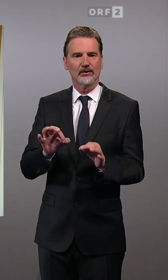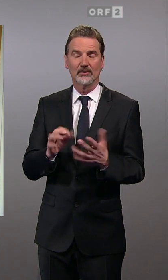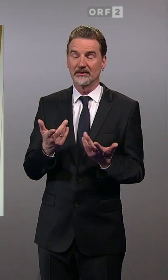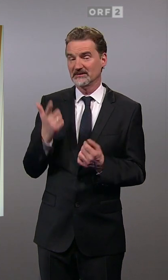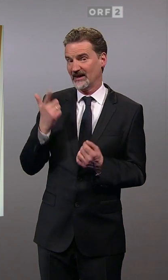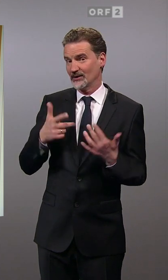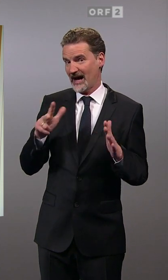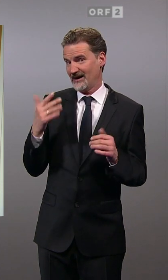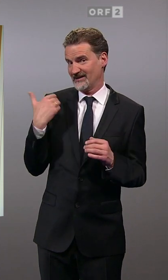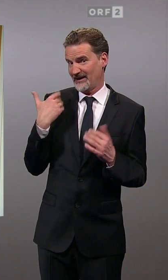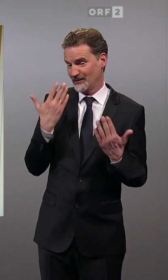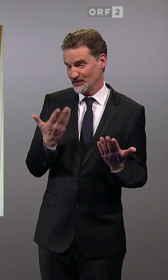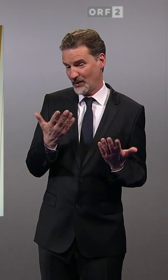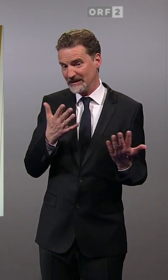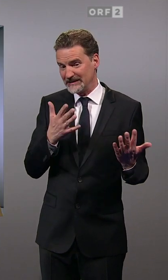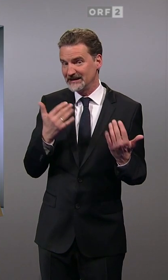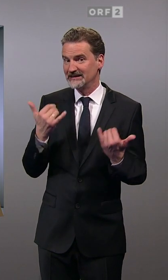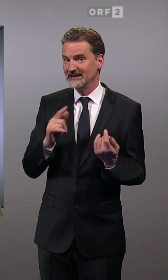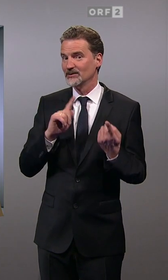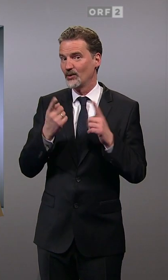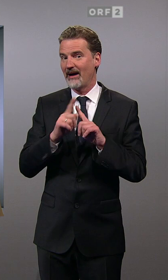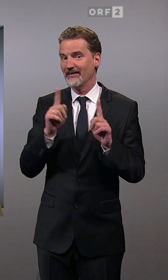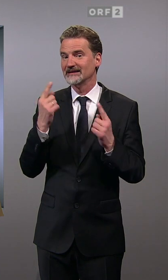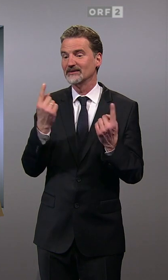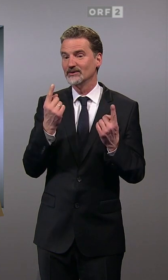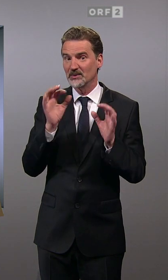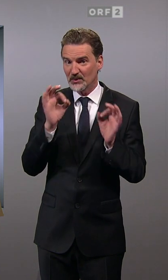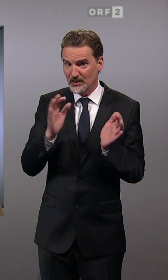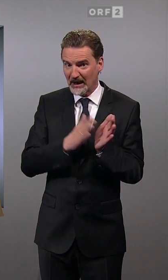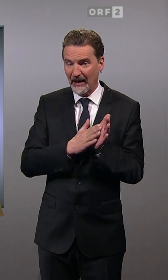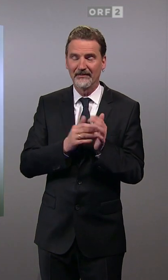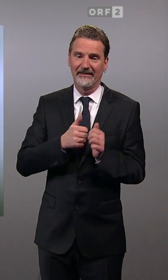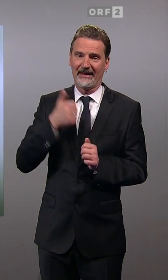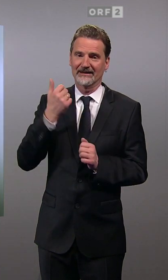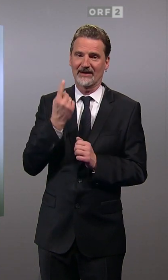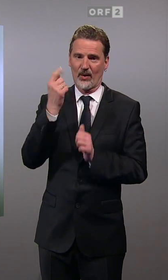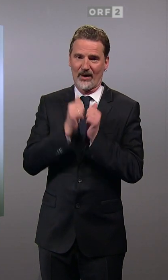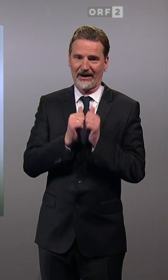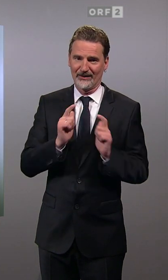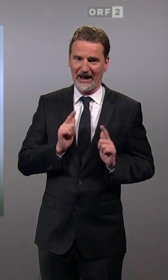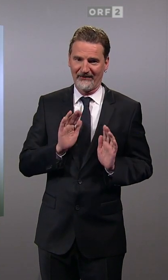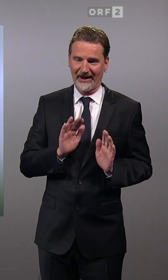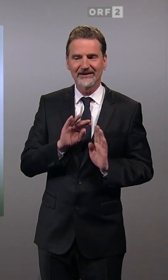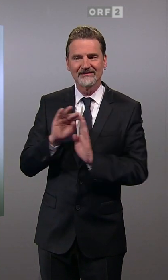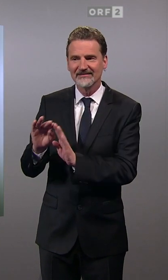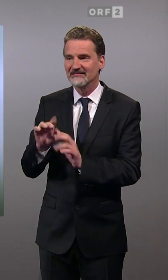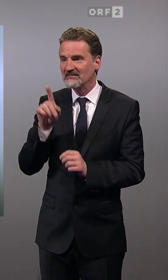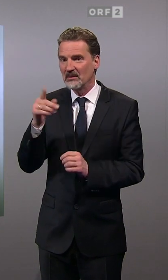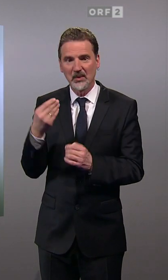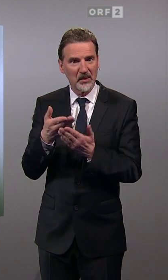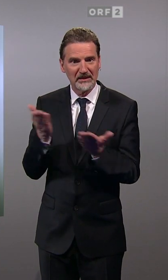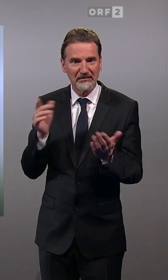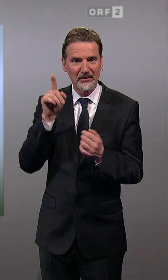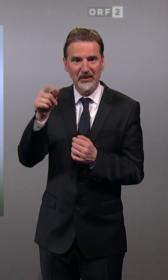das wird dann wohl die erste Hochrechnung zeigen. Danke Felix Nowak aus der nach noch immer verwaisten Parteizentrale der Grünen, aber das wird sich